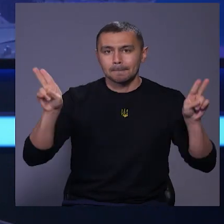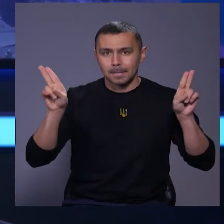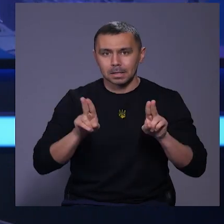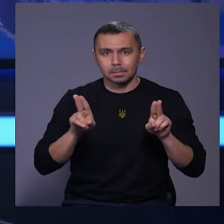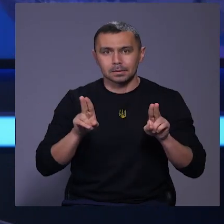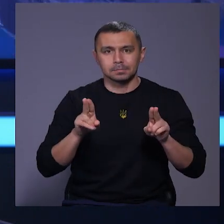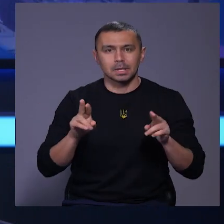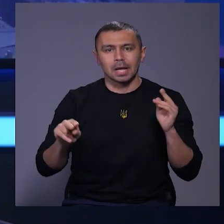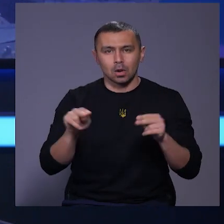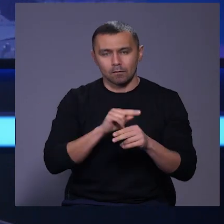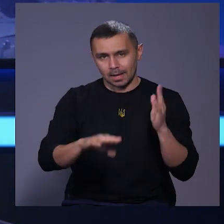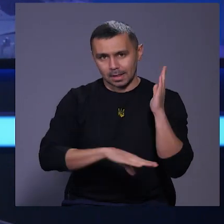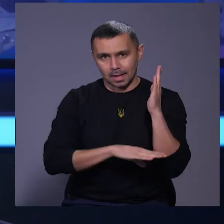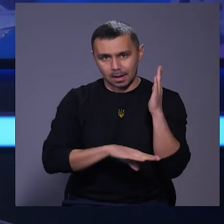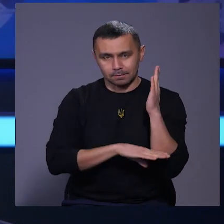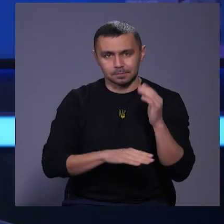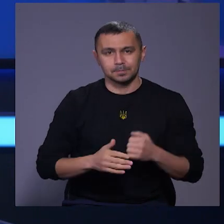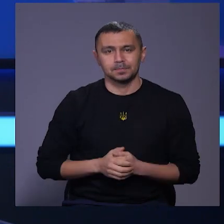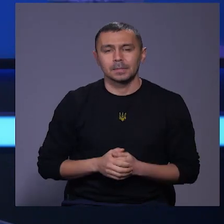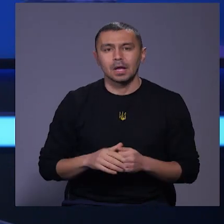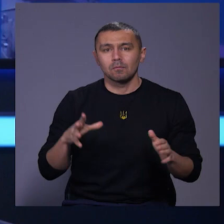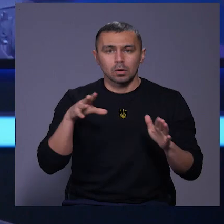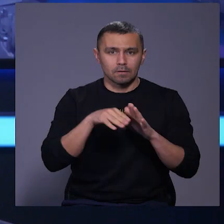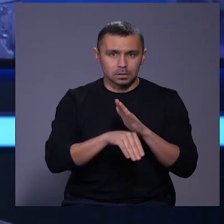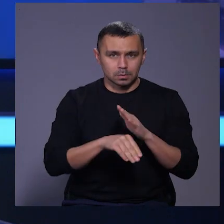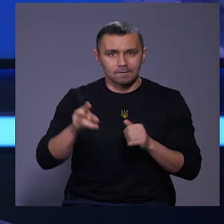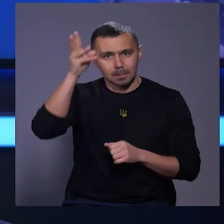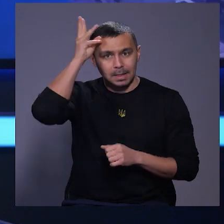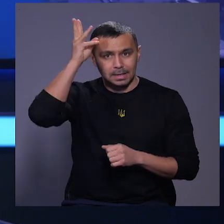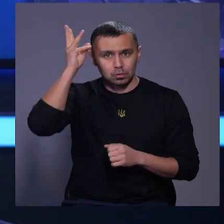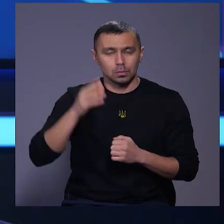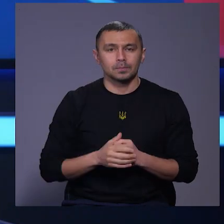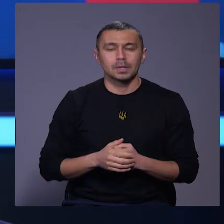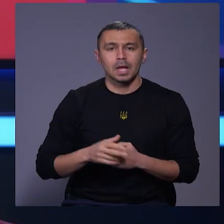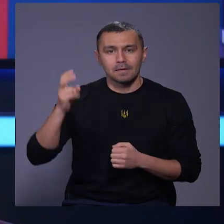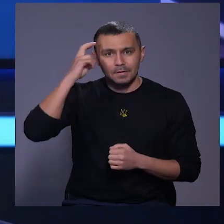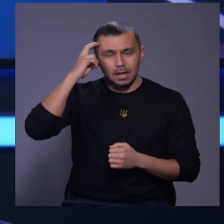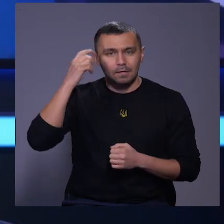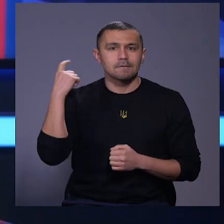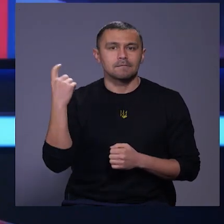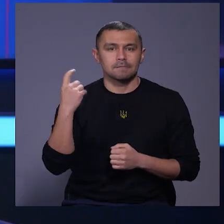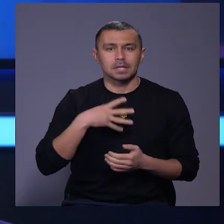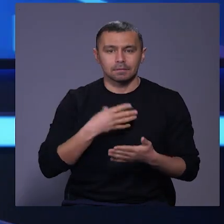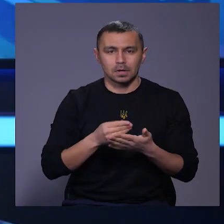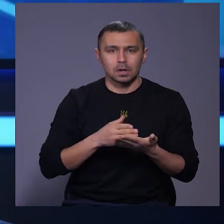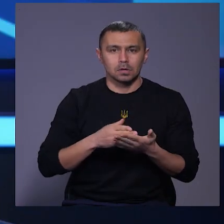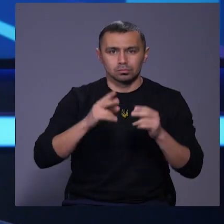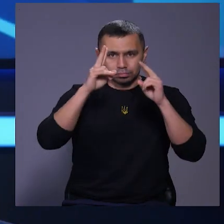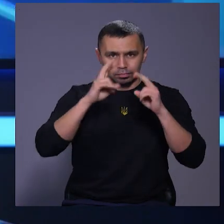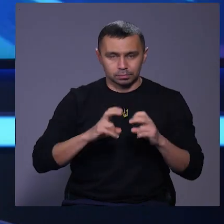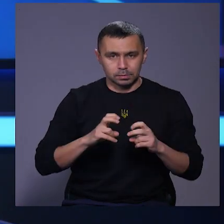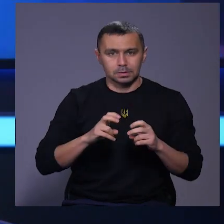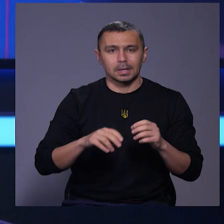арбористики, догляду та лікування дерев впроваджуватимуть у Хмельницькому. У Києві власний курс з оцінки дерев